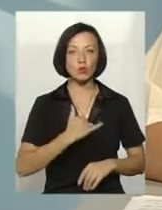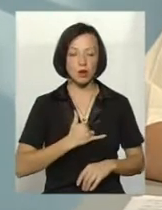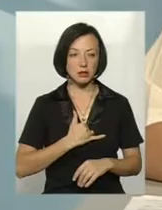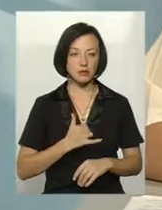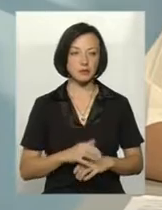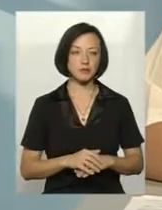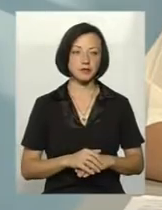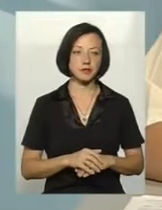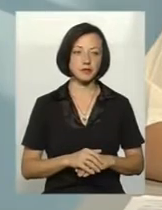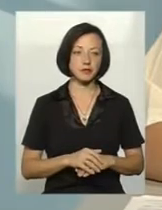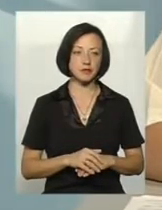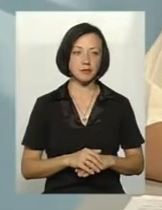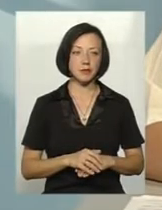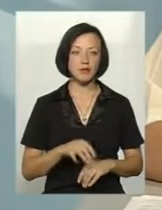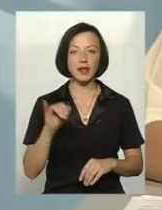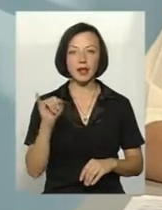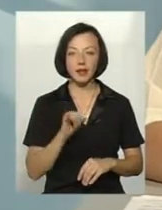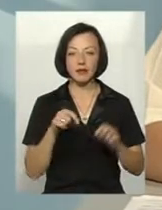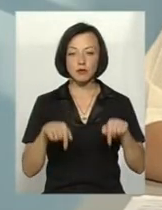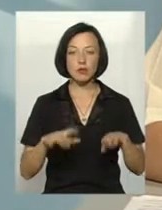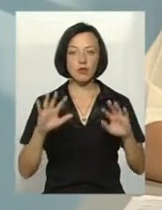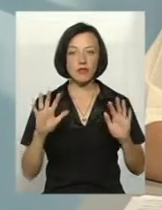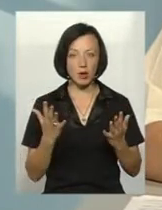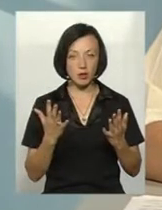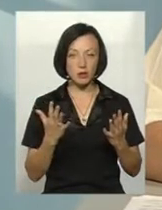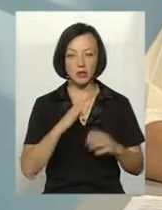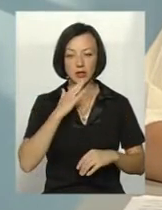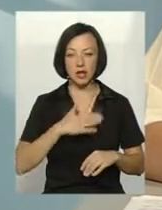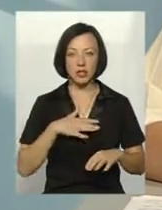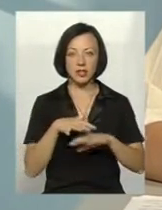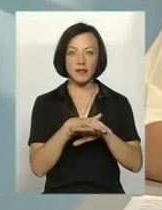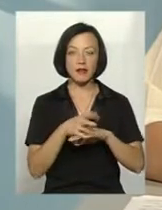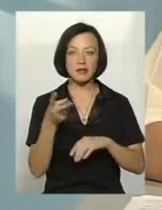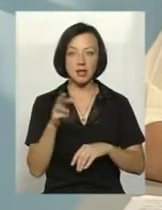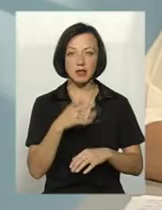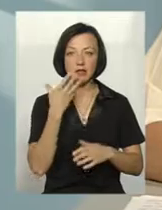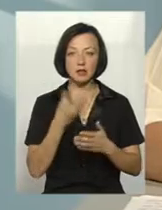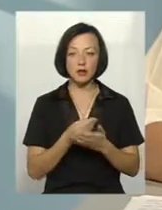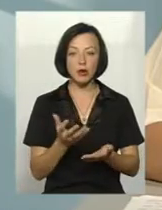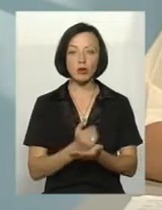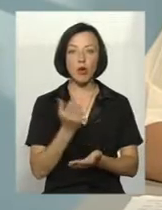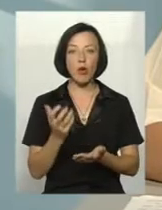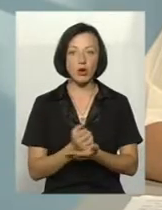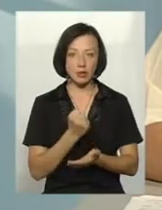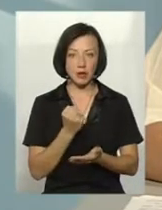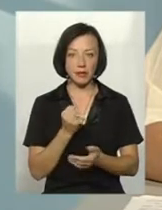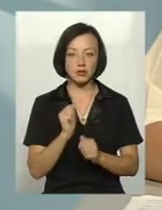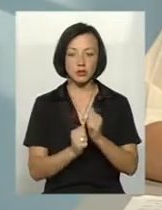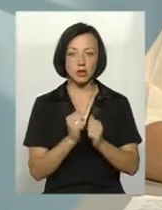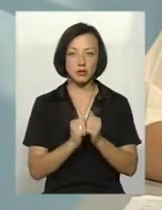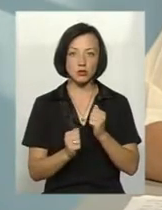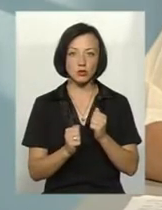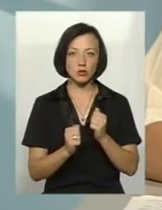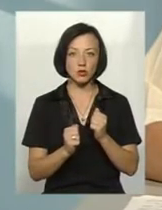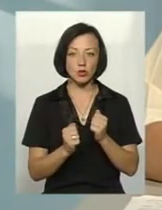І в цьому випадку наше населення своїми доходами часто стає